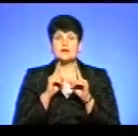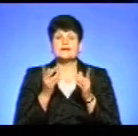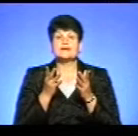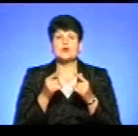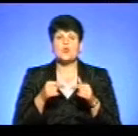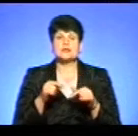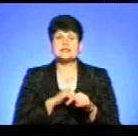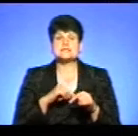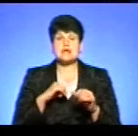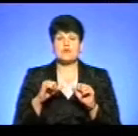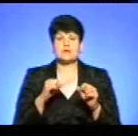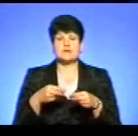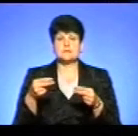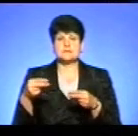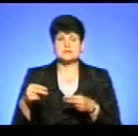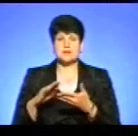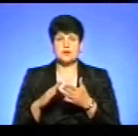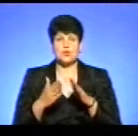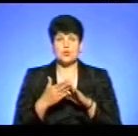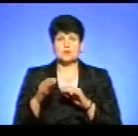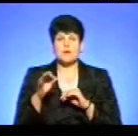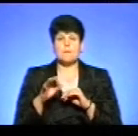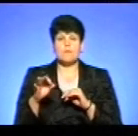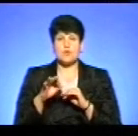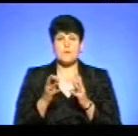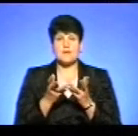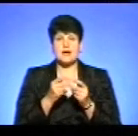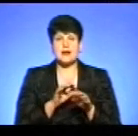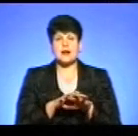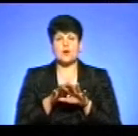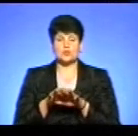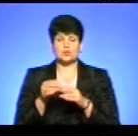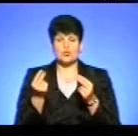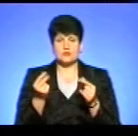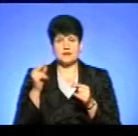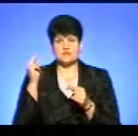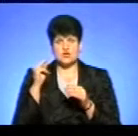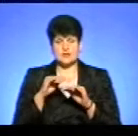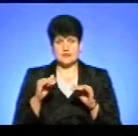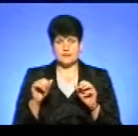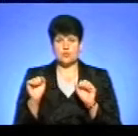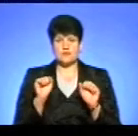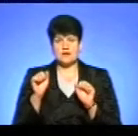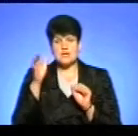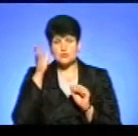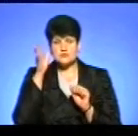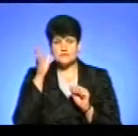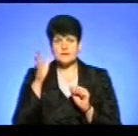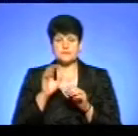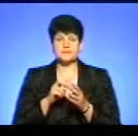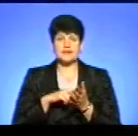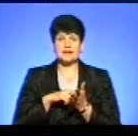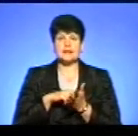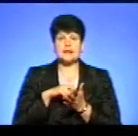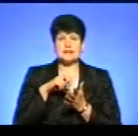самоврядування уклали такі угоди про перерахунок коштів на навчання дітей? Управлінням освіти надіслані